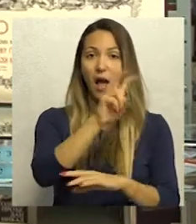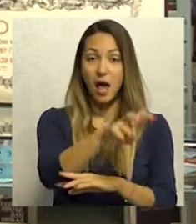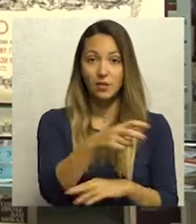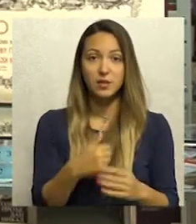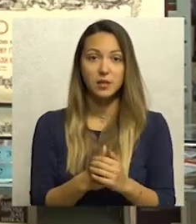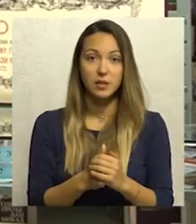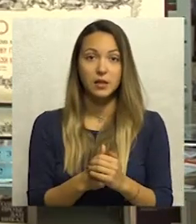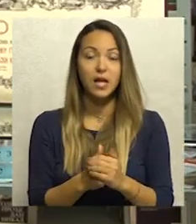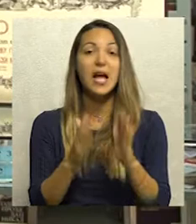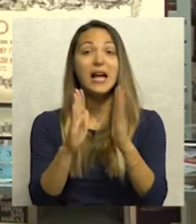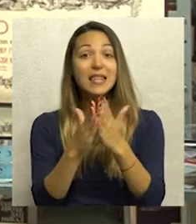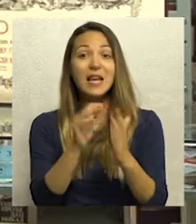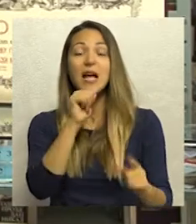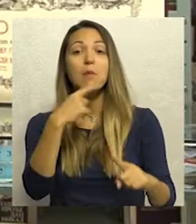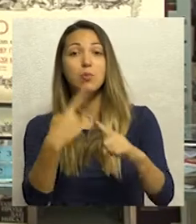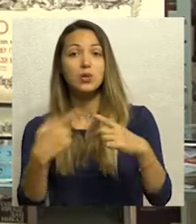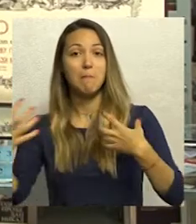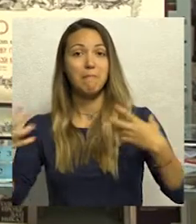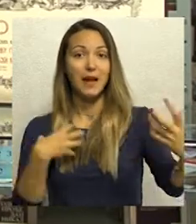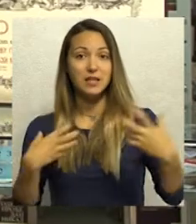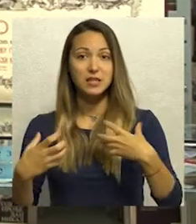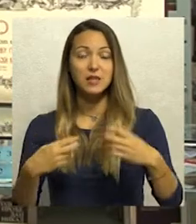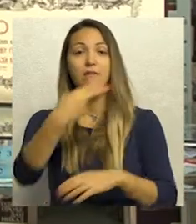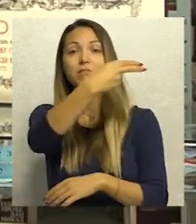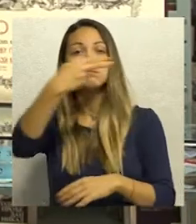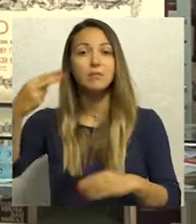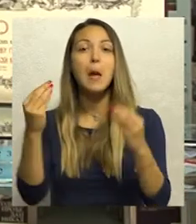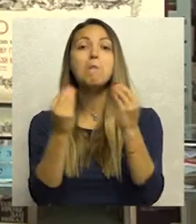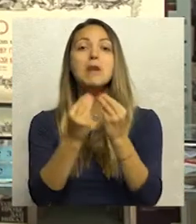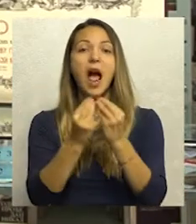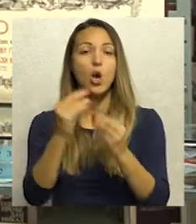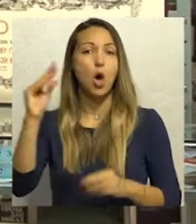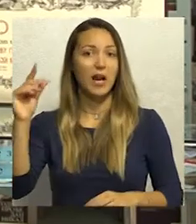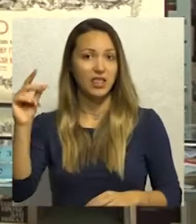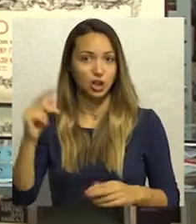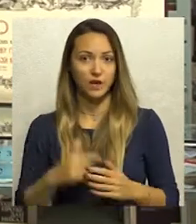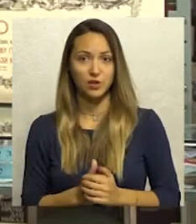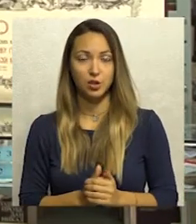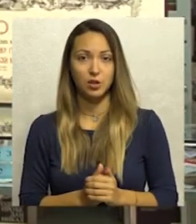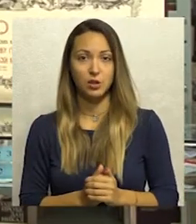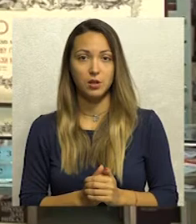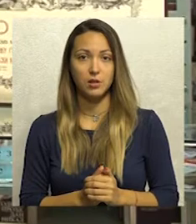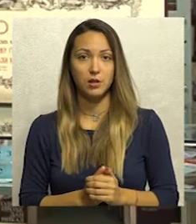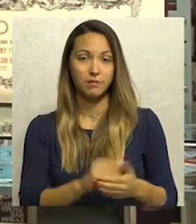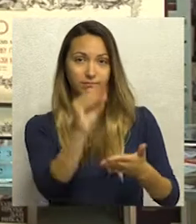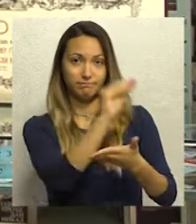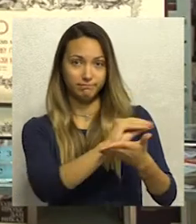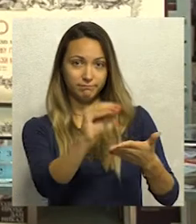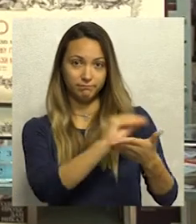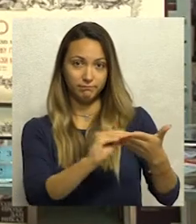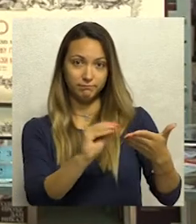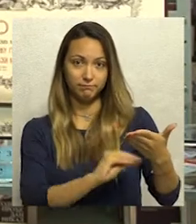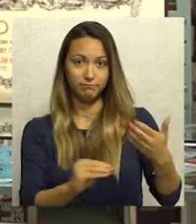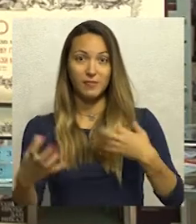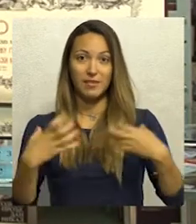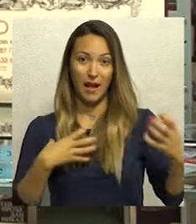i predstava nosiće naziv Branko Radičević. Autor je ovaj svoj dramski tekst,